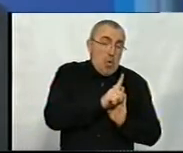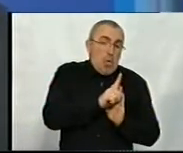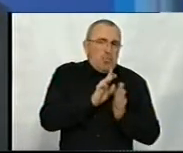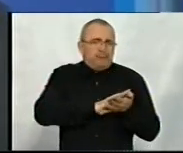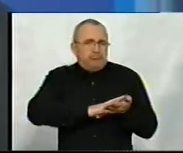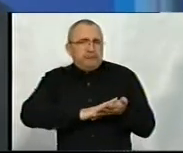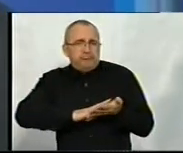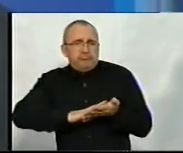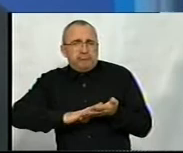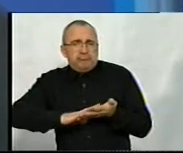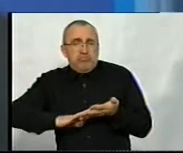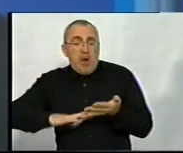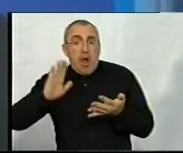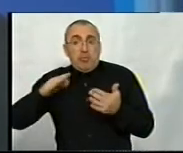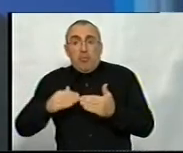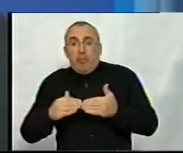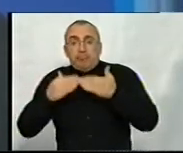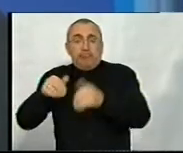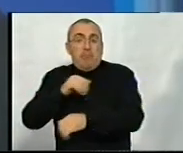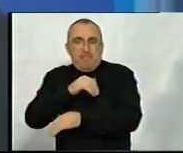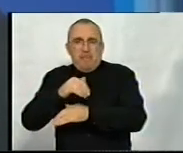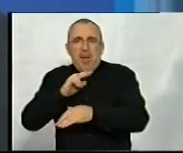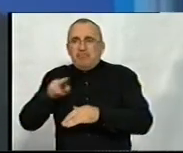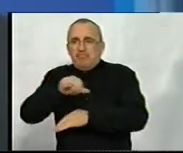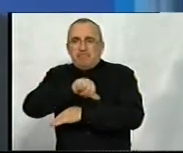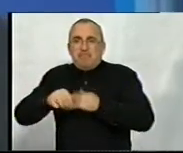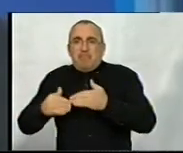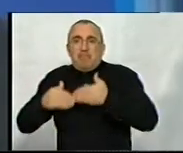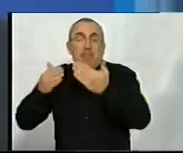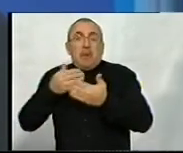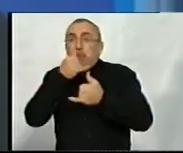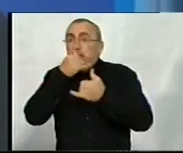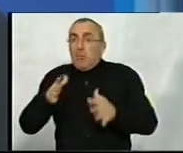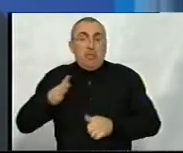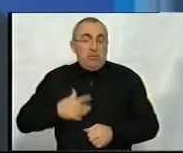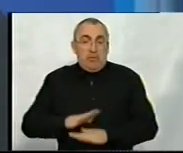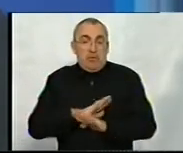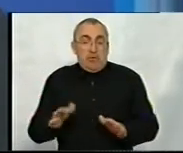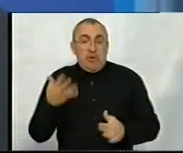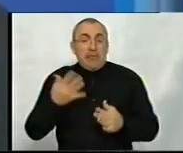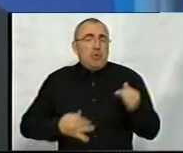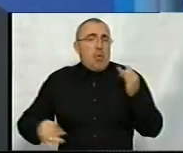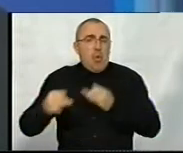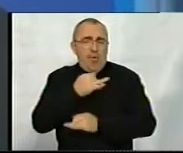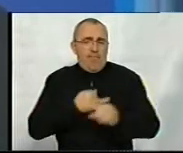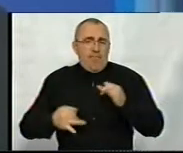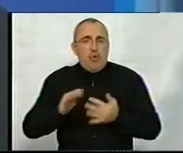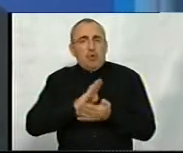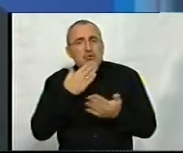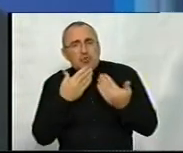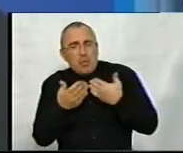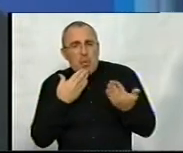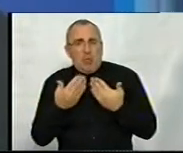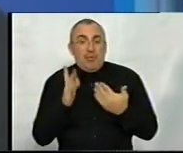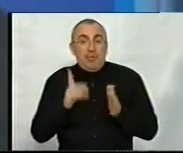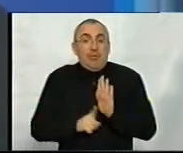тривають, потім перетнули межу, коли вже немає змоги терпіти. Якщо говорити про стосунки, які